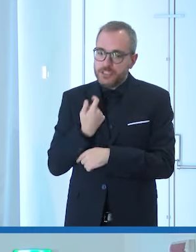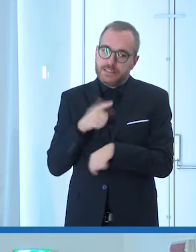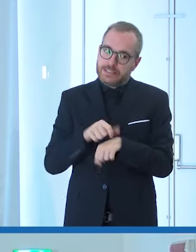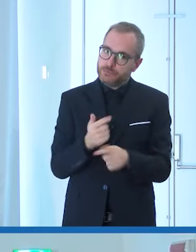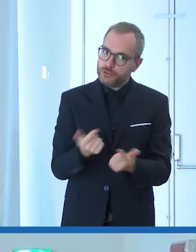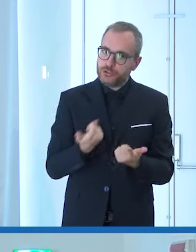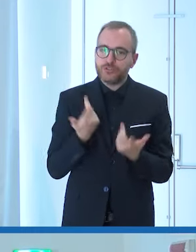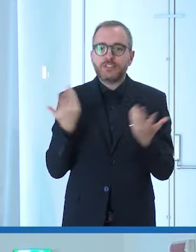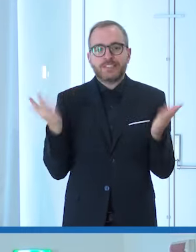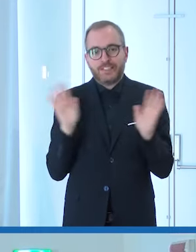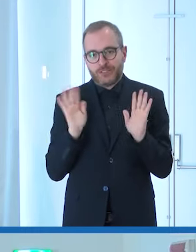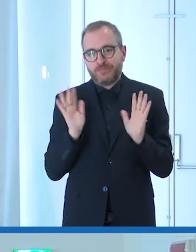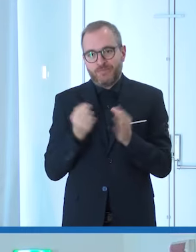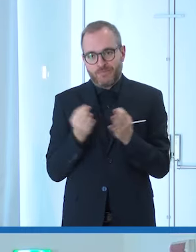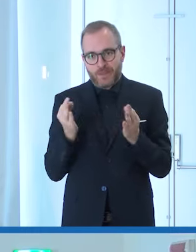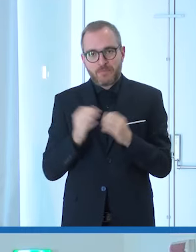minuto ma